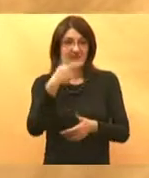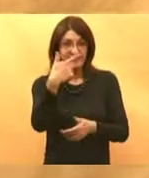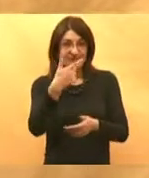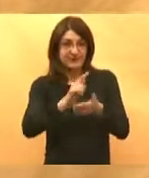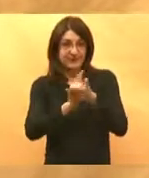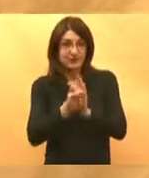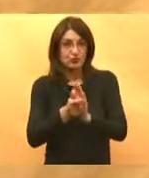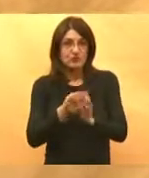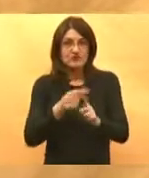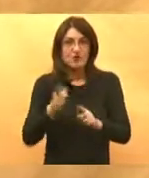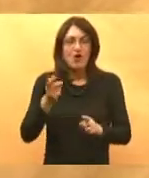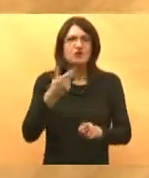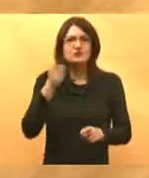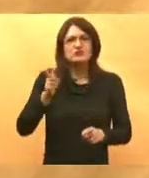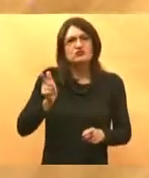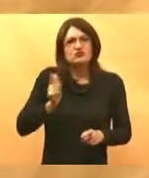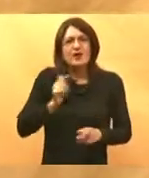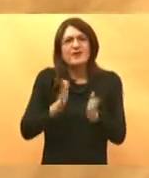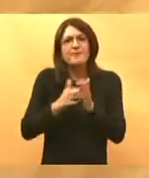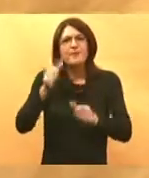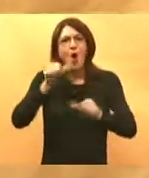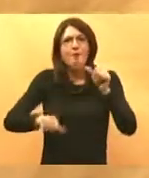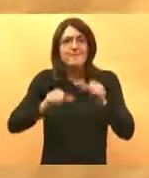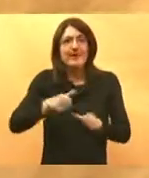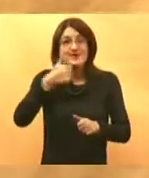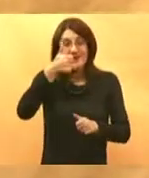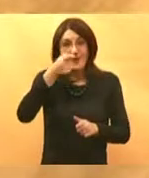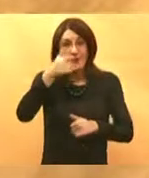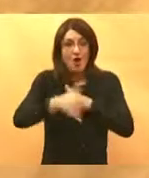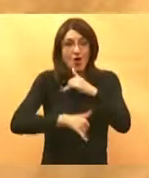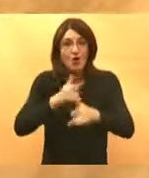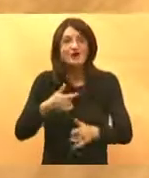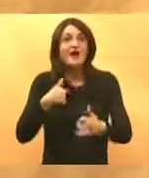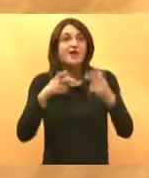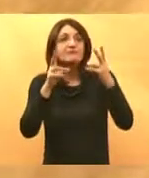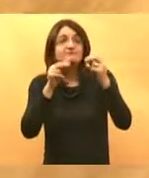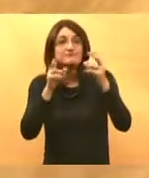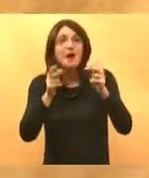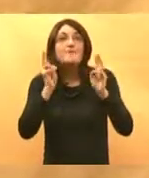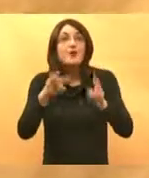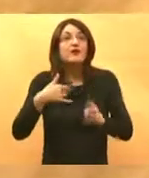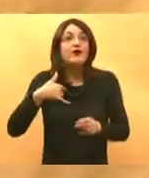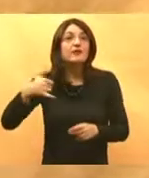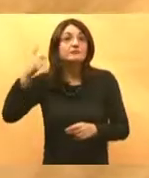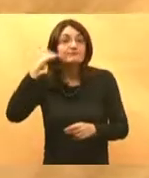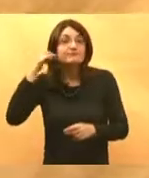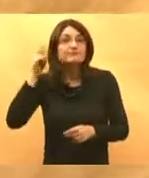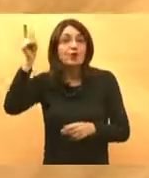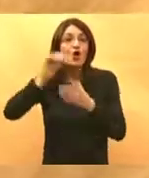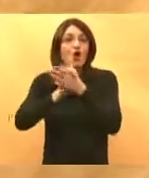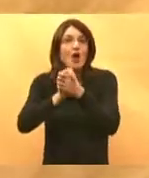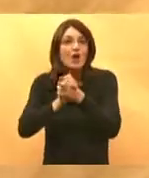i pol čekat na operaciju za zbog odljene na radu možda bi mogao nazvat nekoga od kolega sa klinike